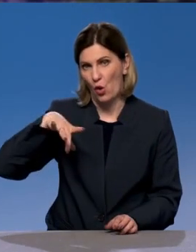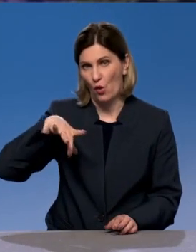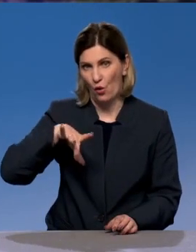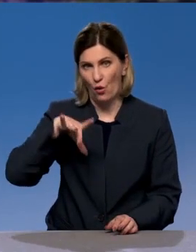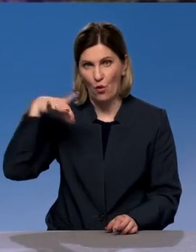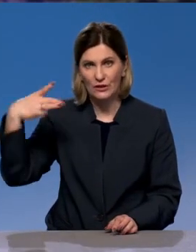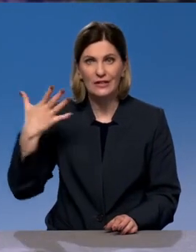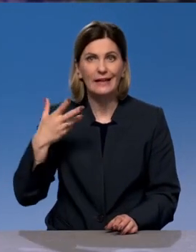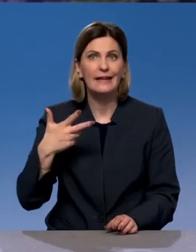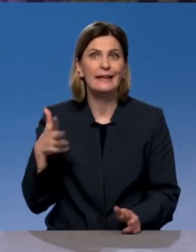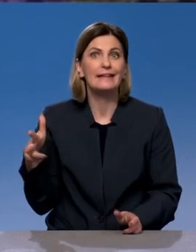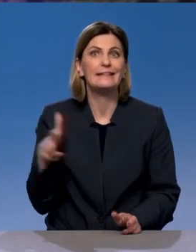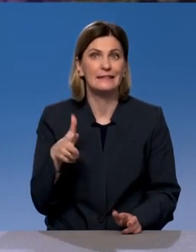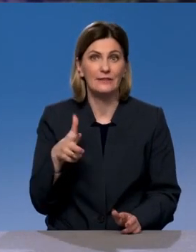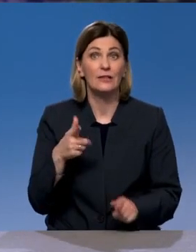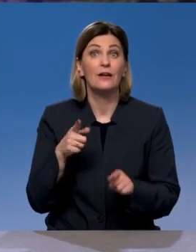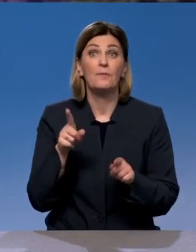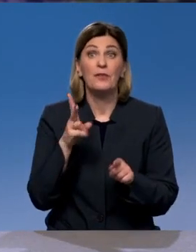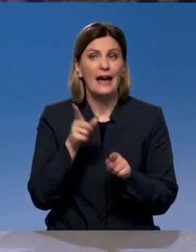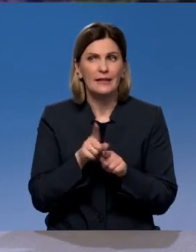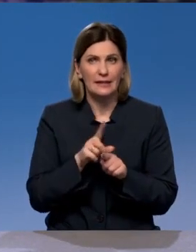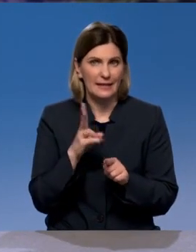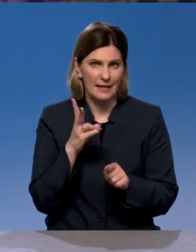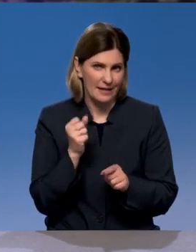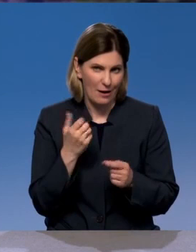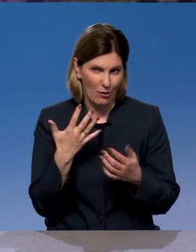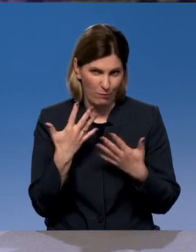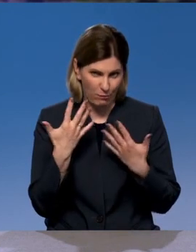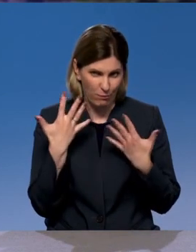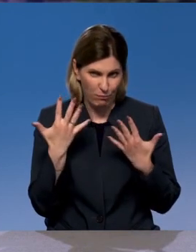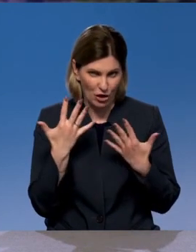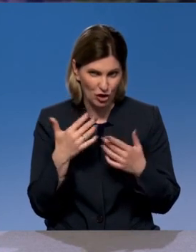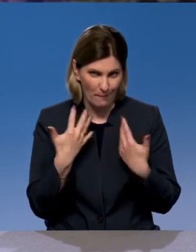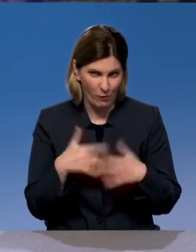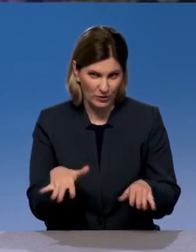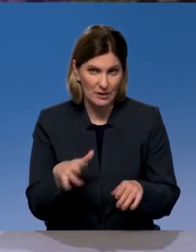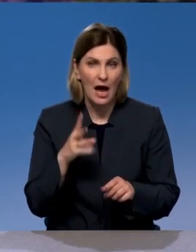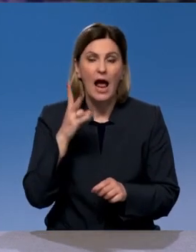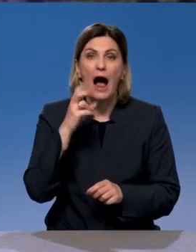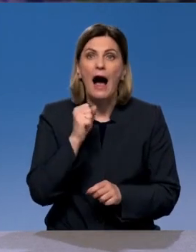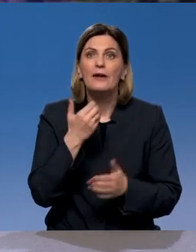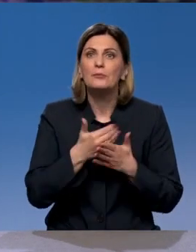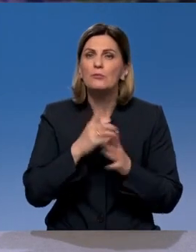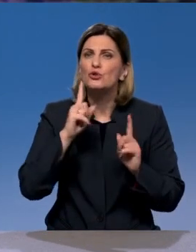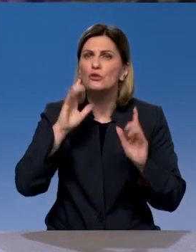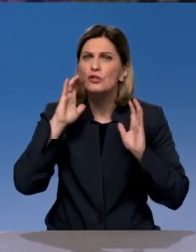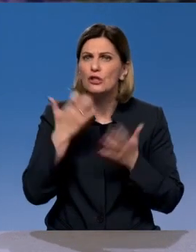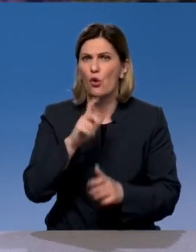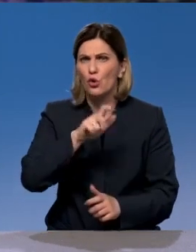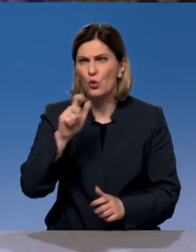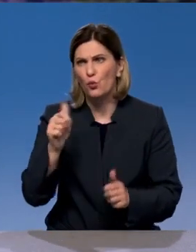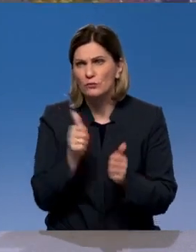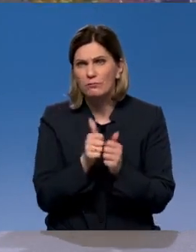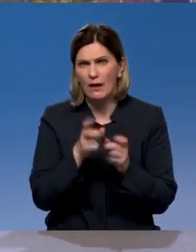потери, хотя это тоже сейчас дорого. Но, не дай бог, если случилось что-то серьезное, и пострадали еще люди вокруг, то здесь необходимо,